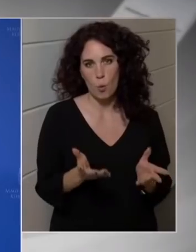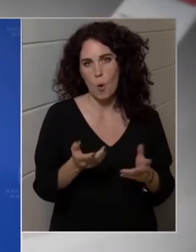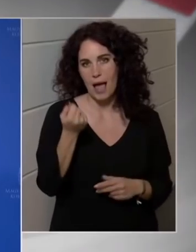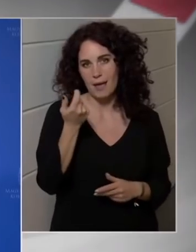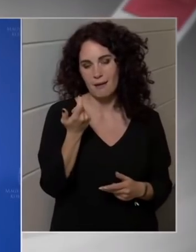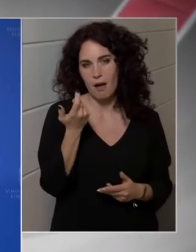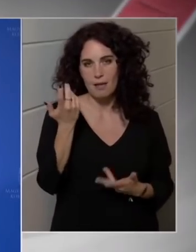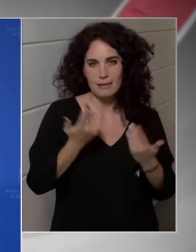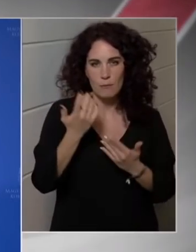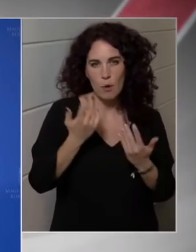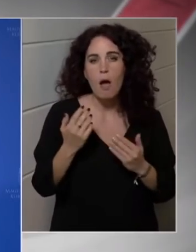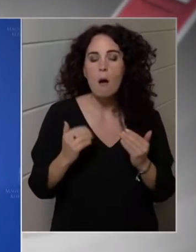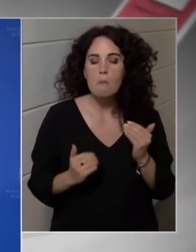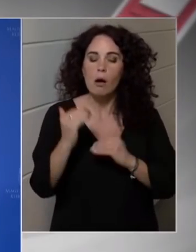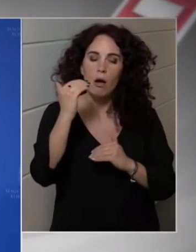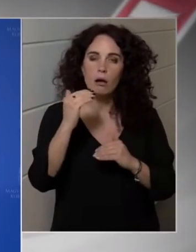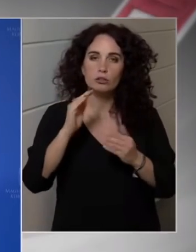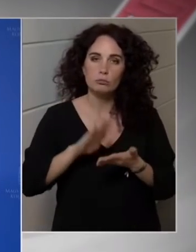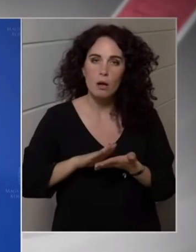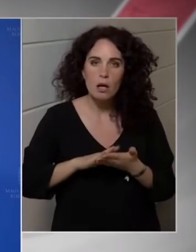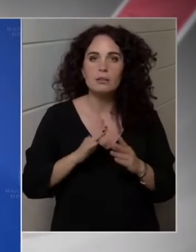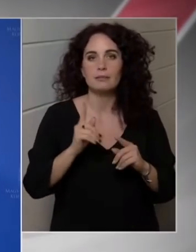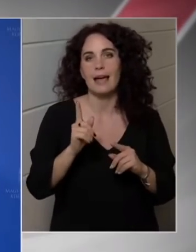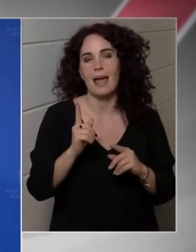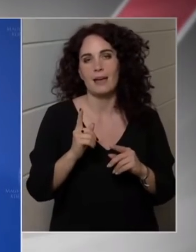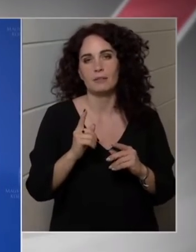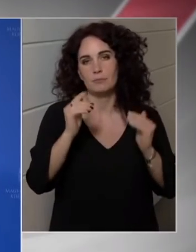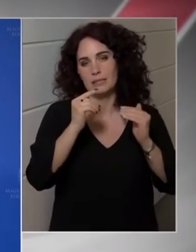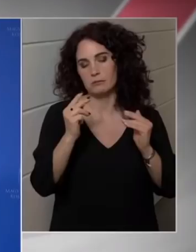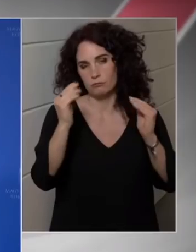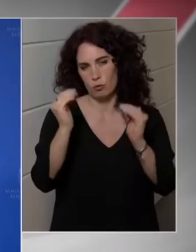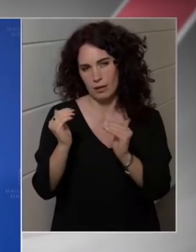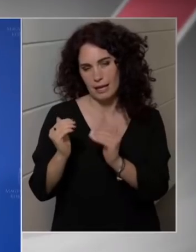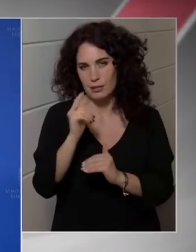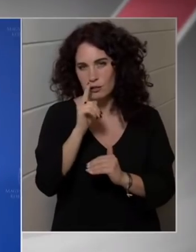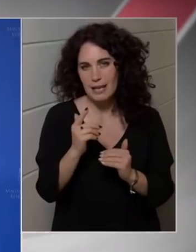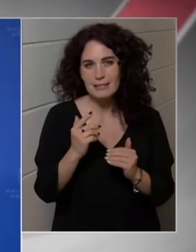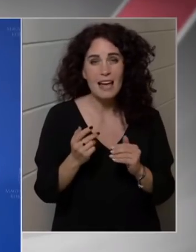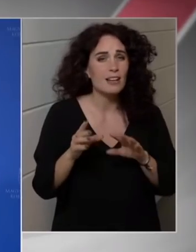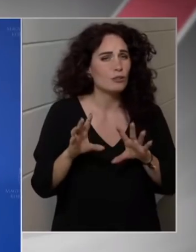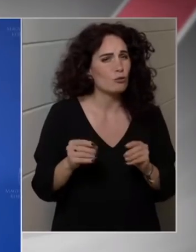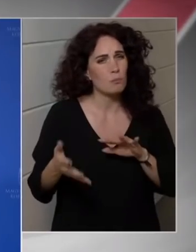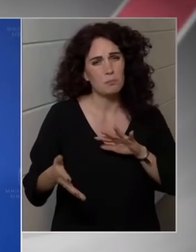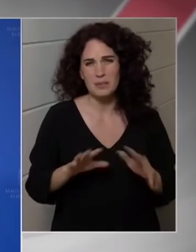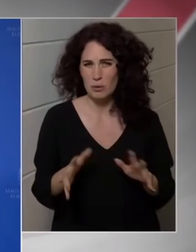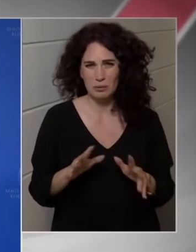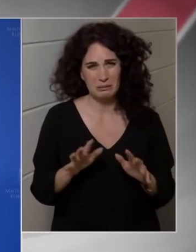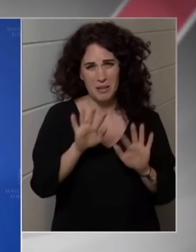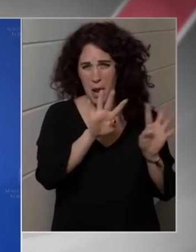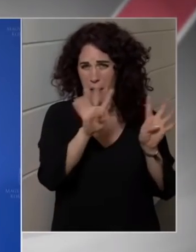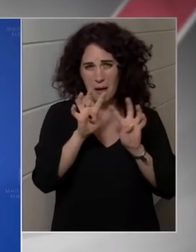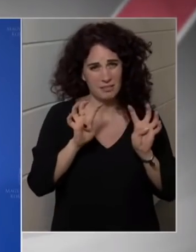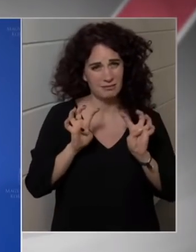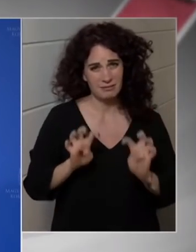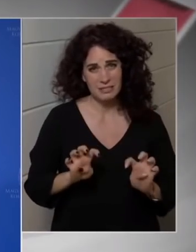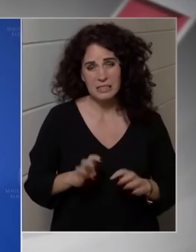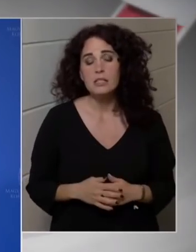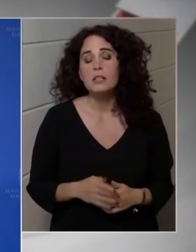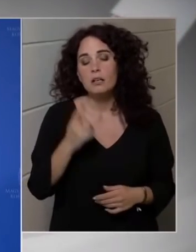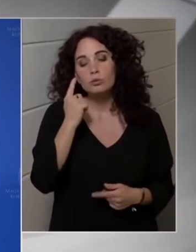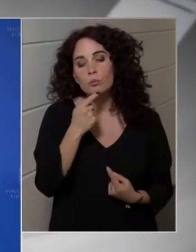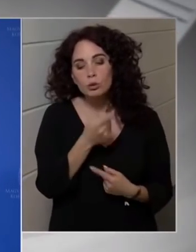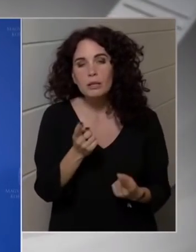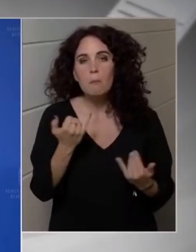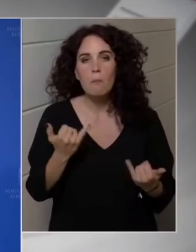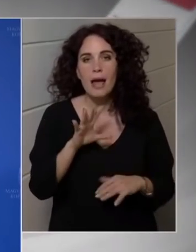Vannak különböző előjelzések, az Európai Központi Bank például 82 dolláros hordonkénti áral számolt, tehát ők azt